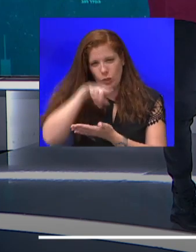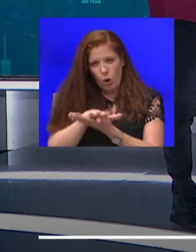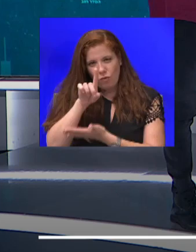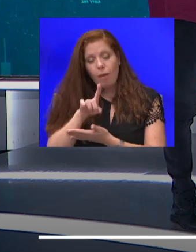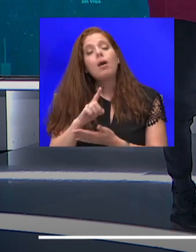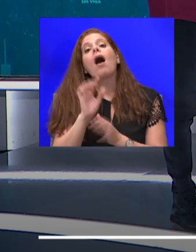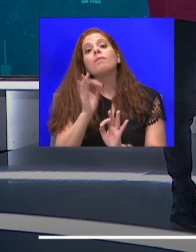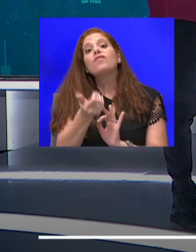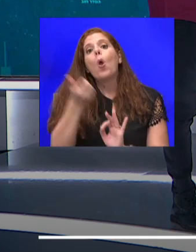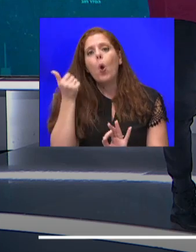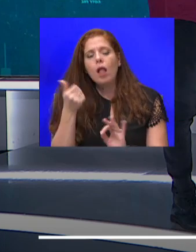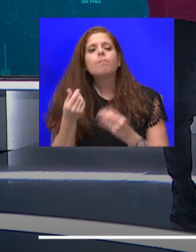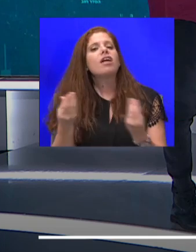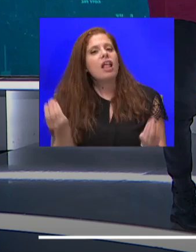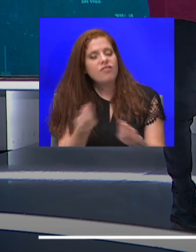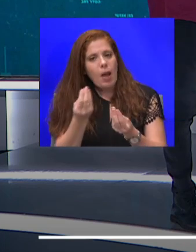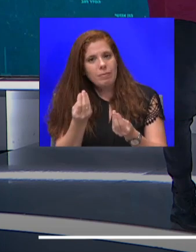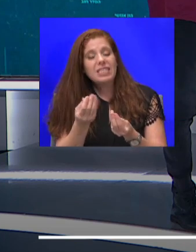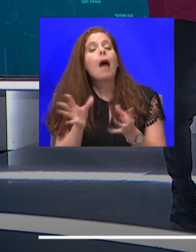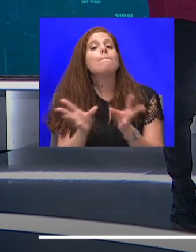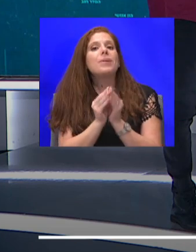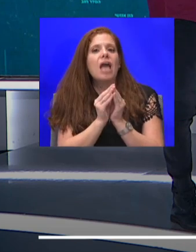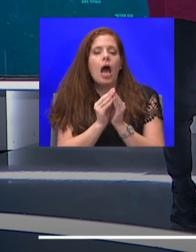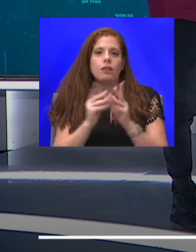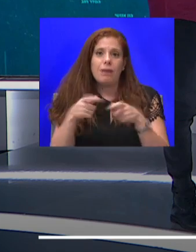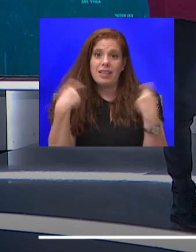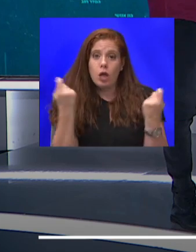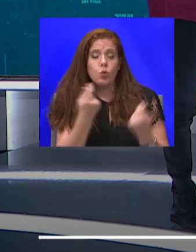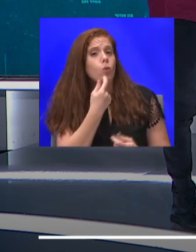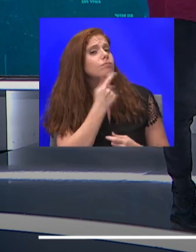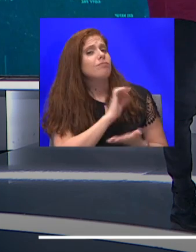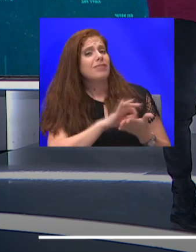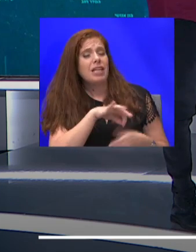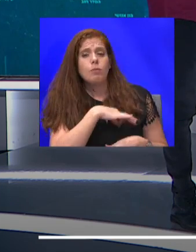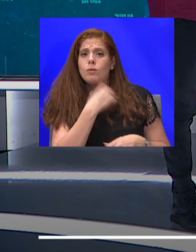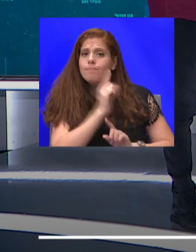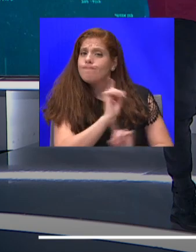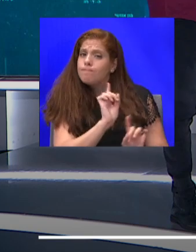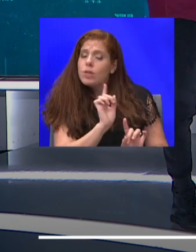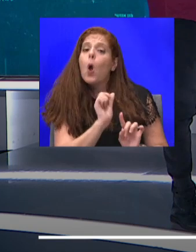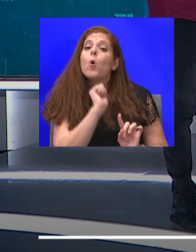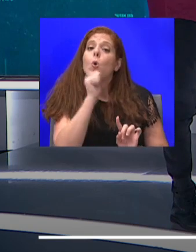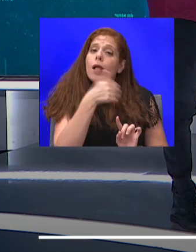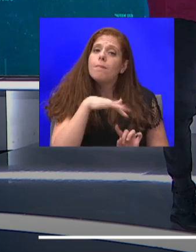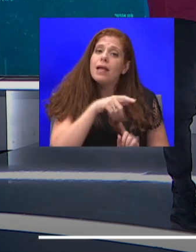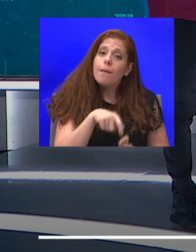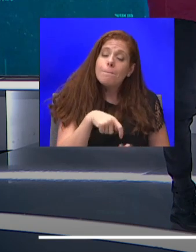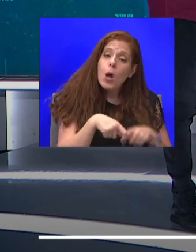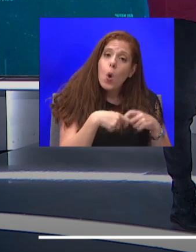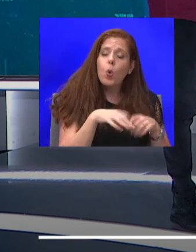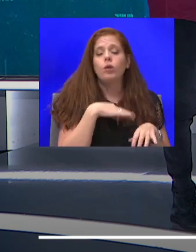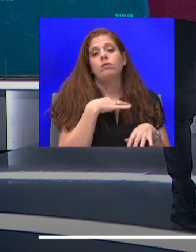מערכת החינוך. מנגד משחד הבריאות אומרים, לא ולא, אנחנו נפתח קודם את מערכת החינוך, על פי התנאים שנקבעו.